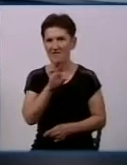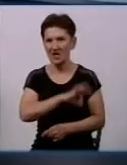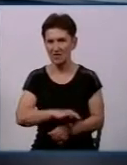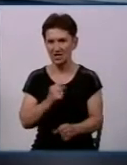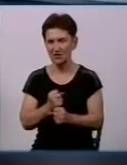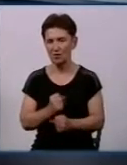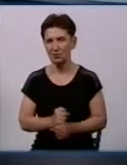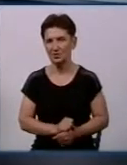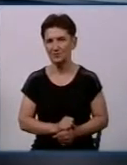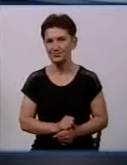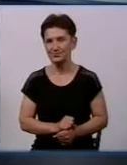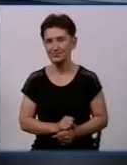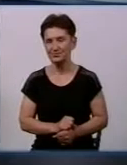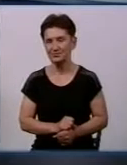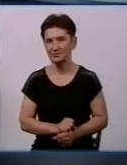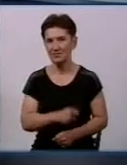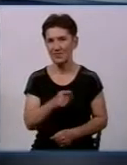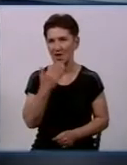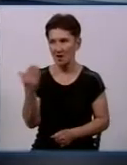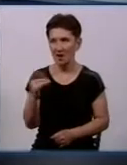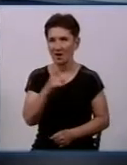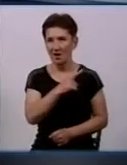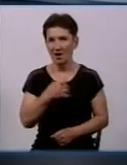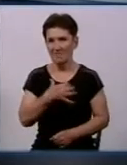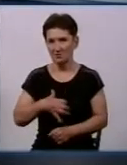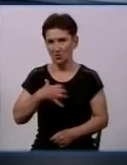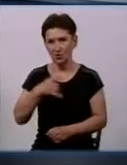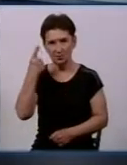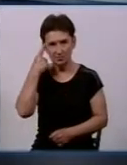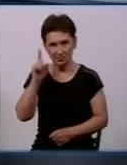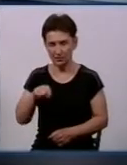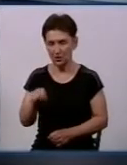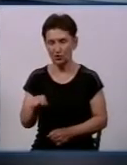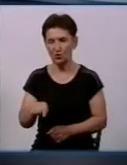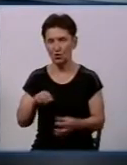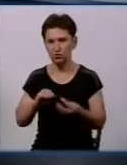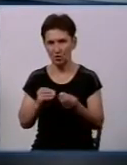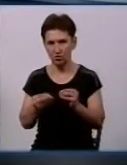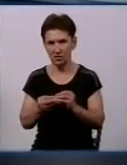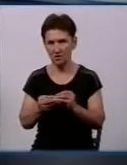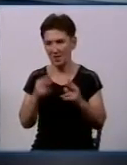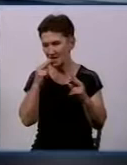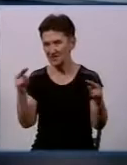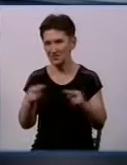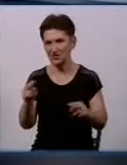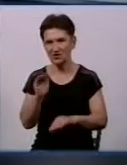Про те, що у міськвиконкомі знають про цю проблему, по-перше, свідчить той факт, що